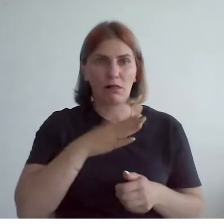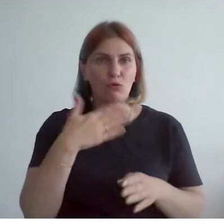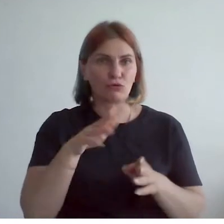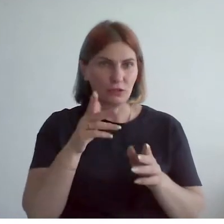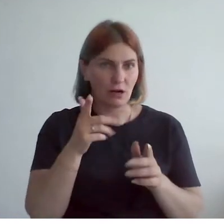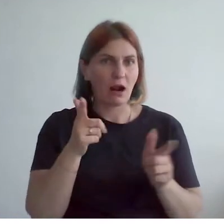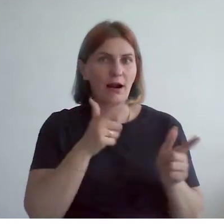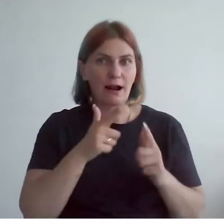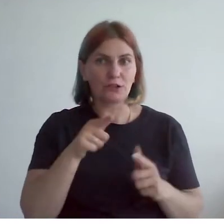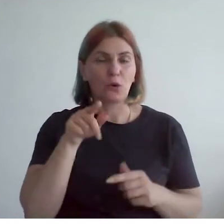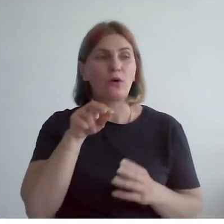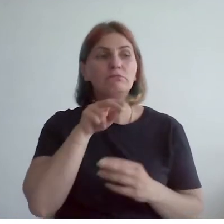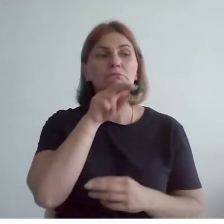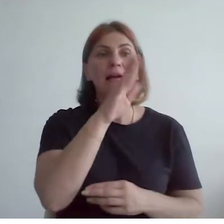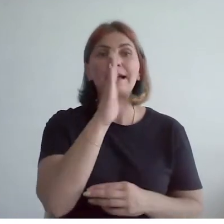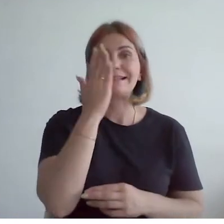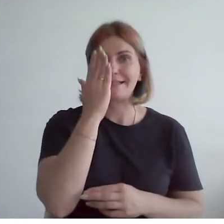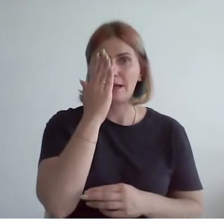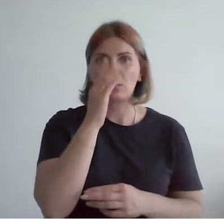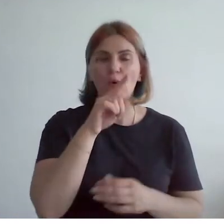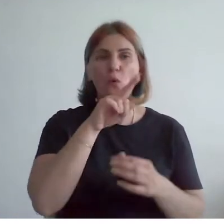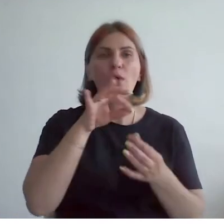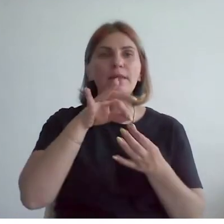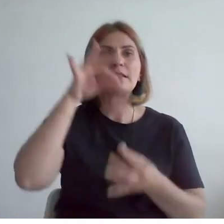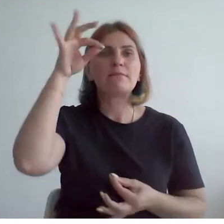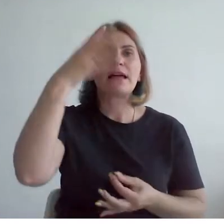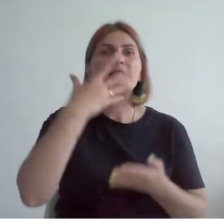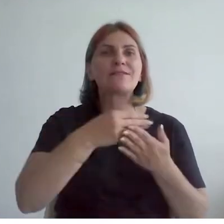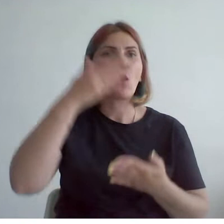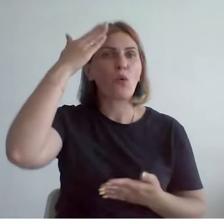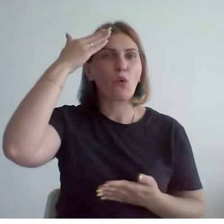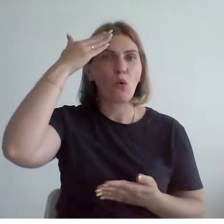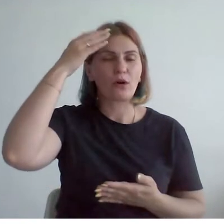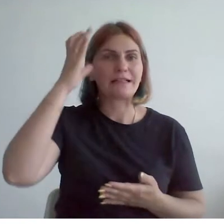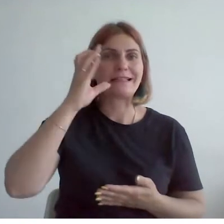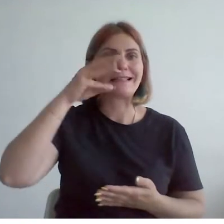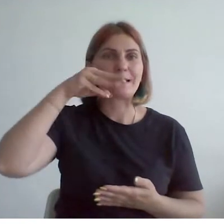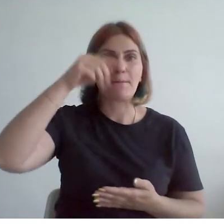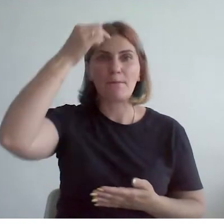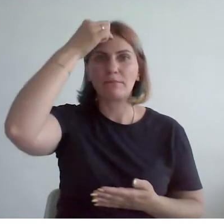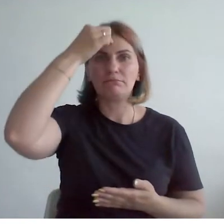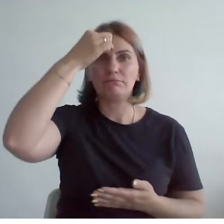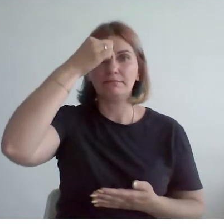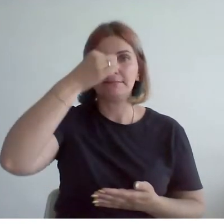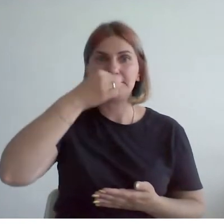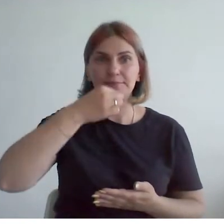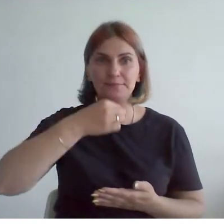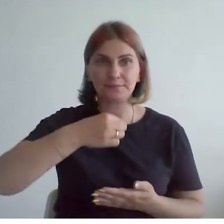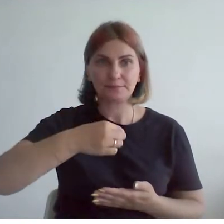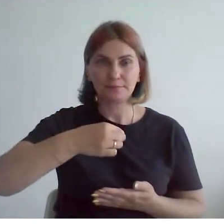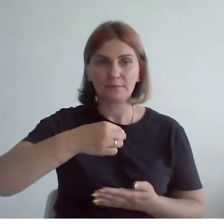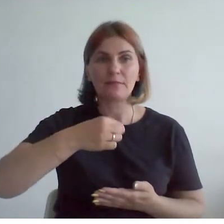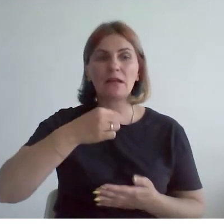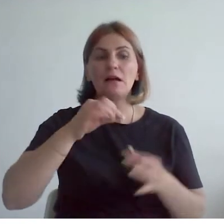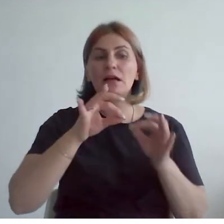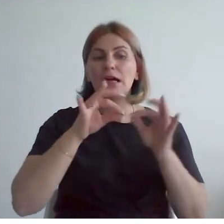зеркалу, измерил свою голову сантиметром, подошел к картине,